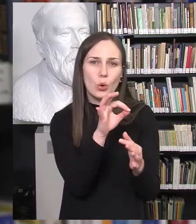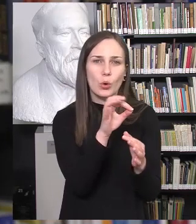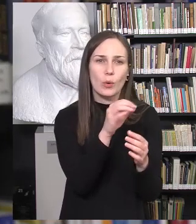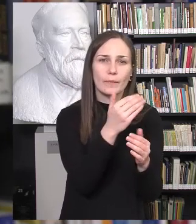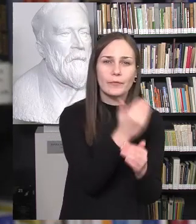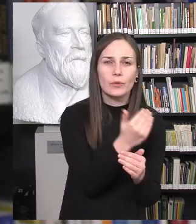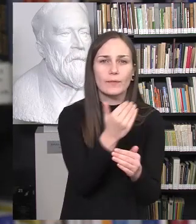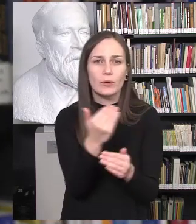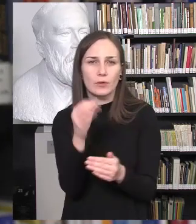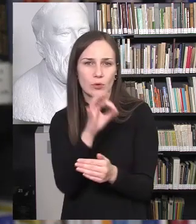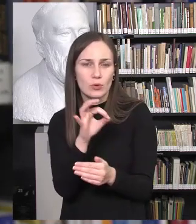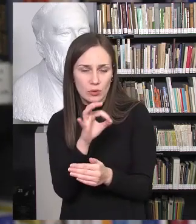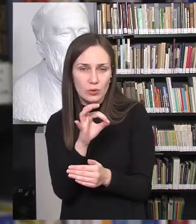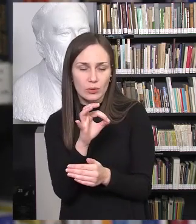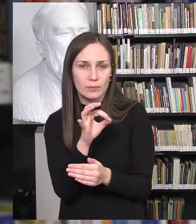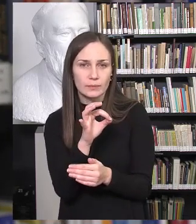na,